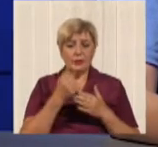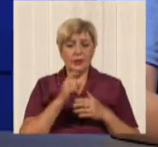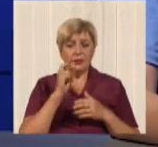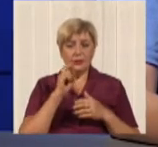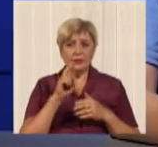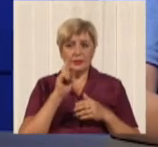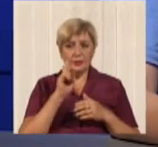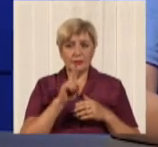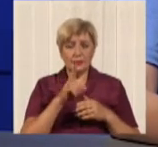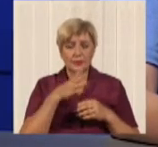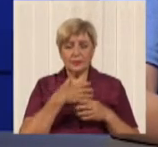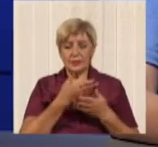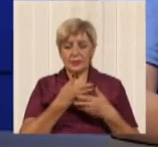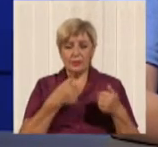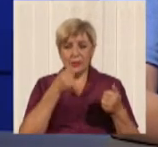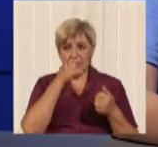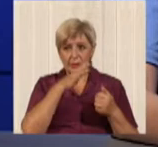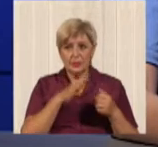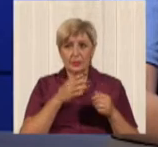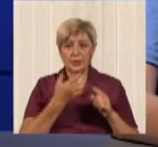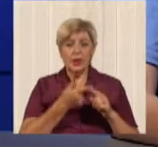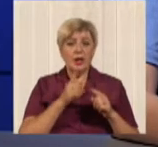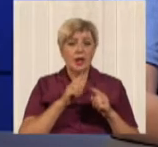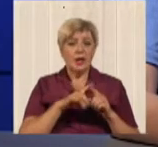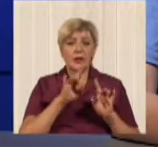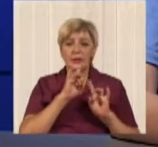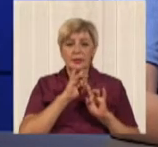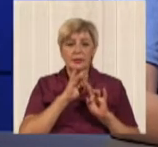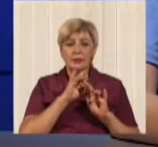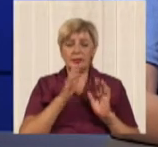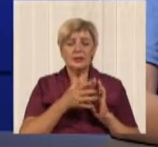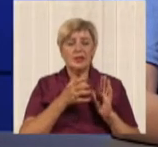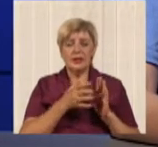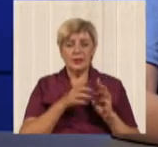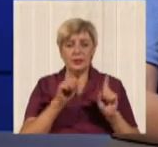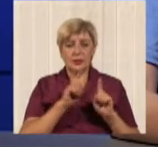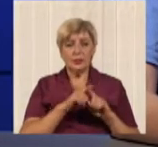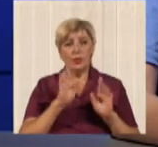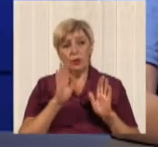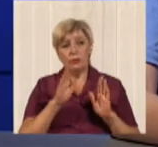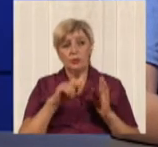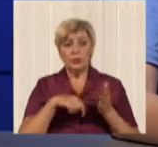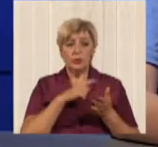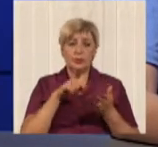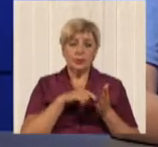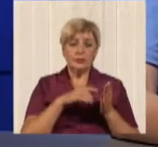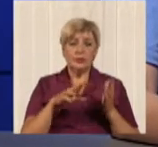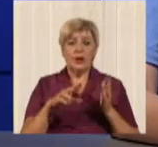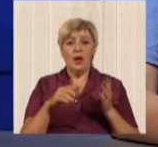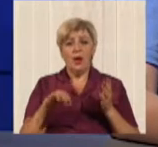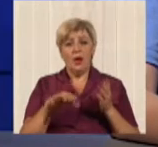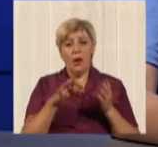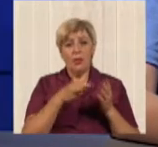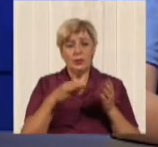оплачивают 4, в любом случае это будут какие-то определенные дотации из городского бюджета, либо открыты новые линии кредитования для приобретения